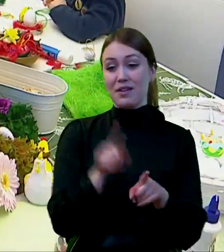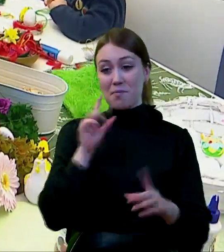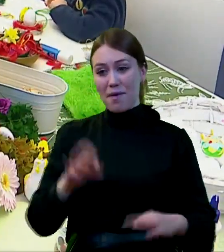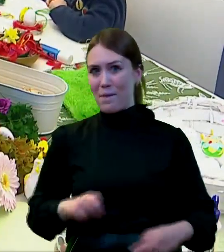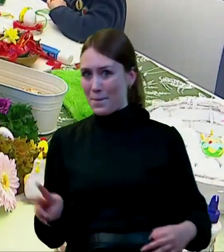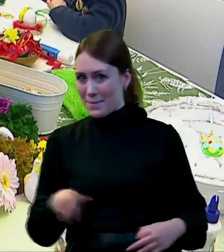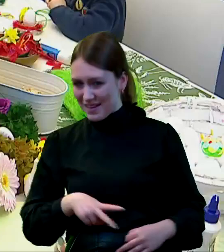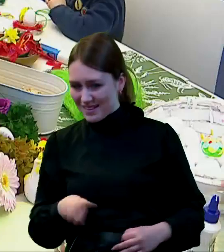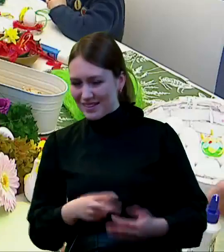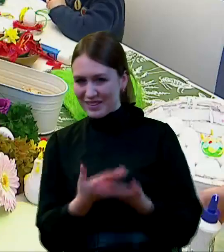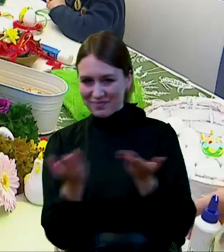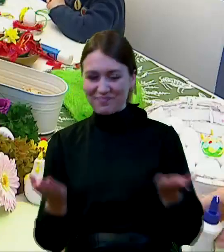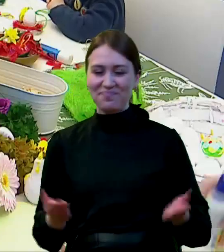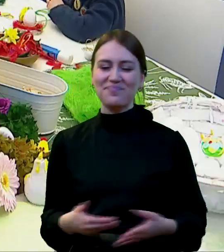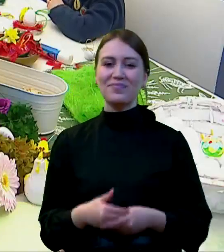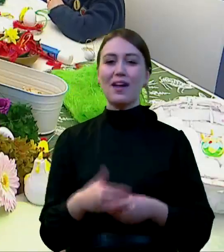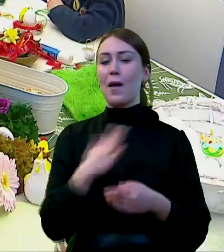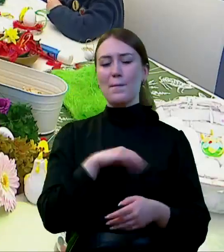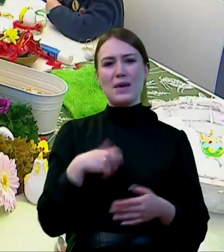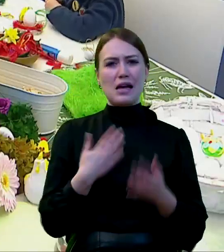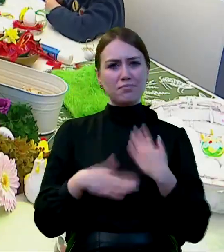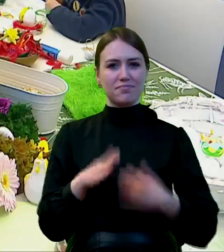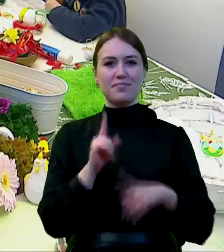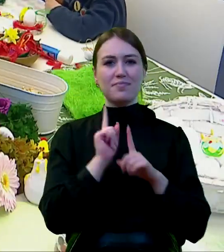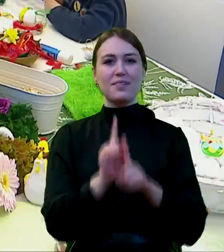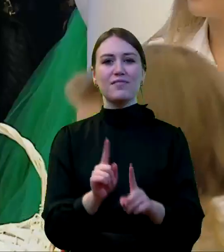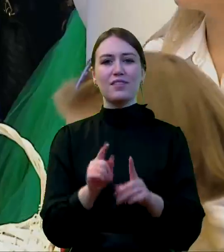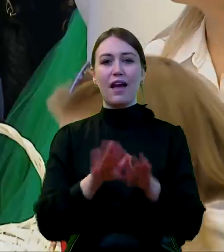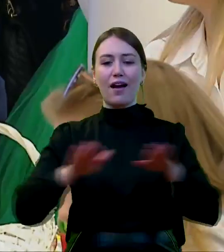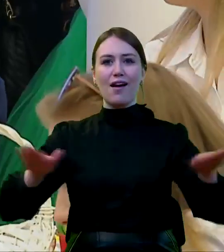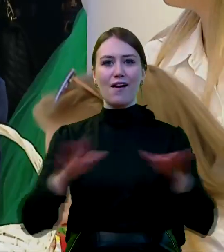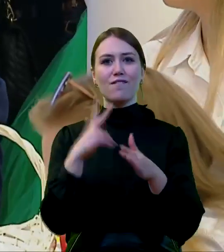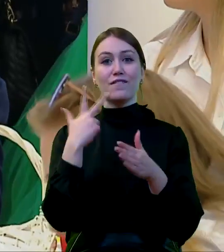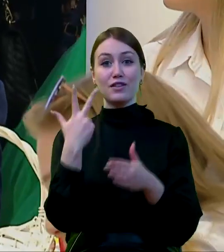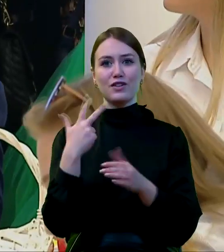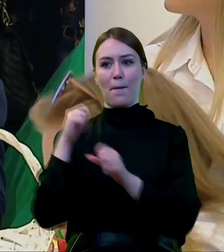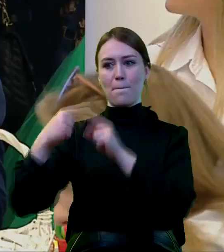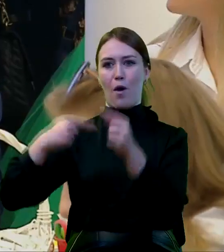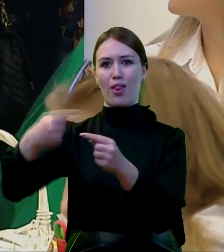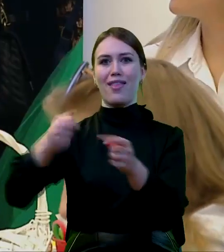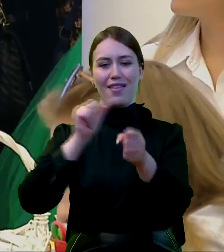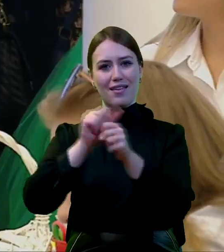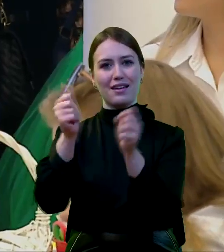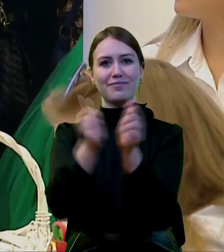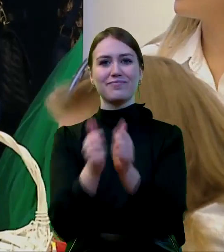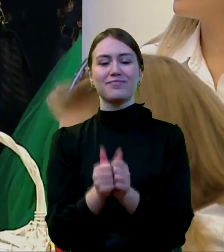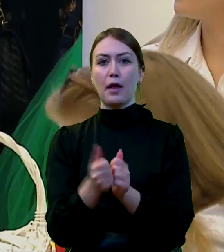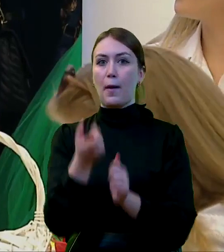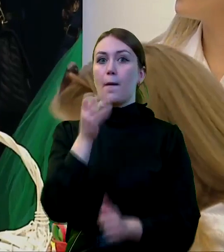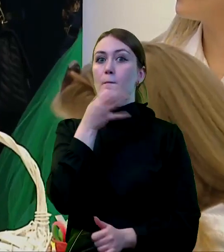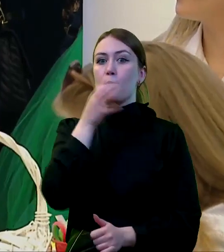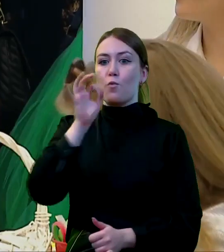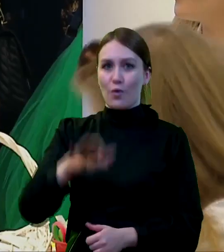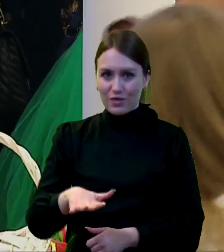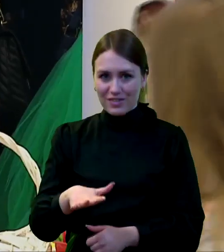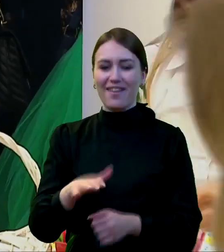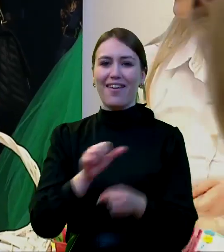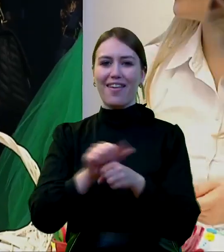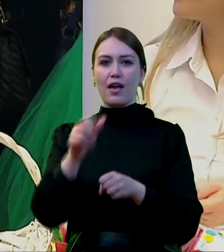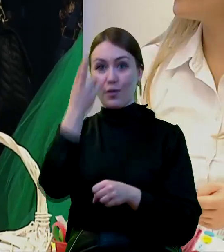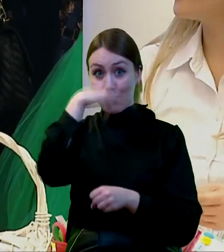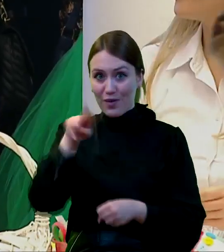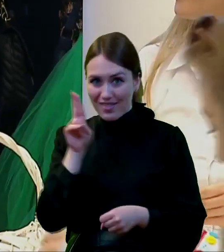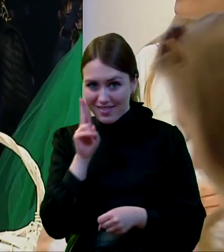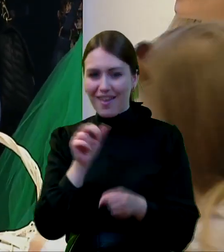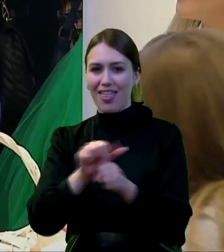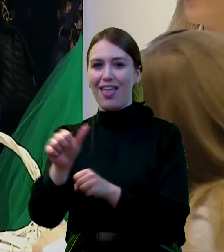ministrowie. My mamy to szczęście, że przy tym stole mamy trzy pokolenia, bo są ci najmłodsi, są ich